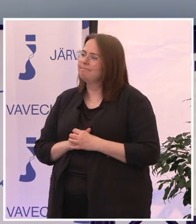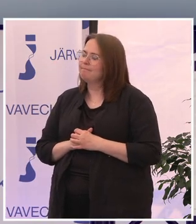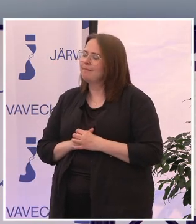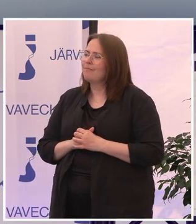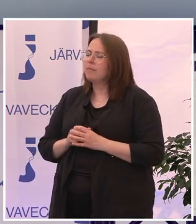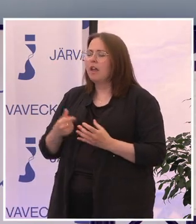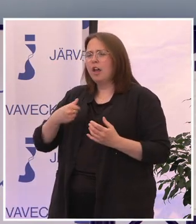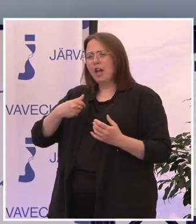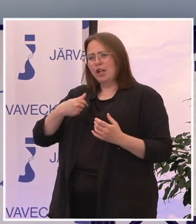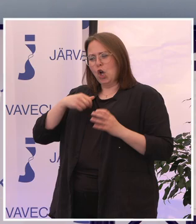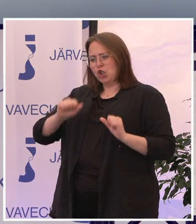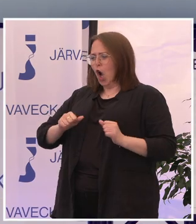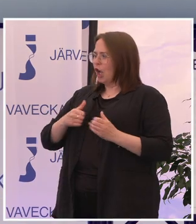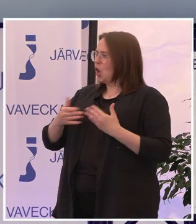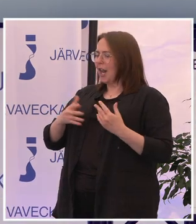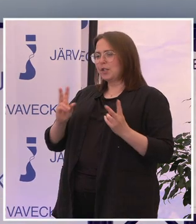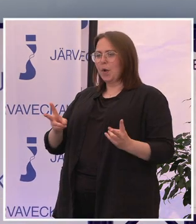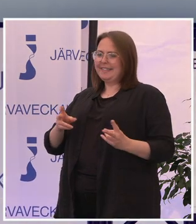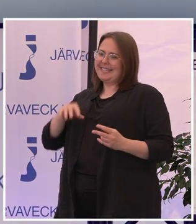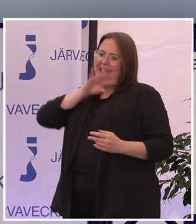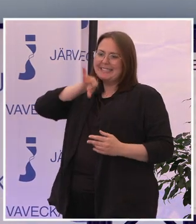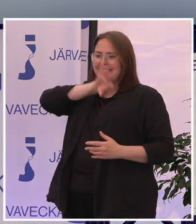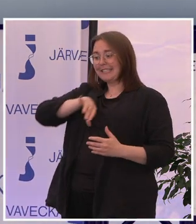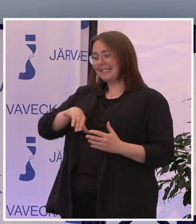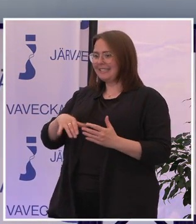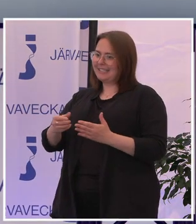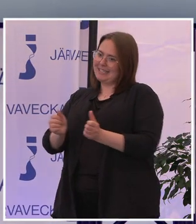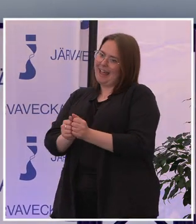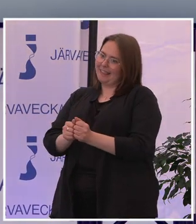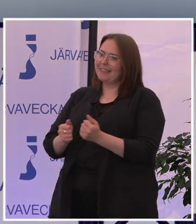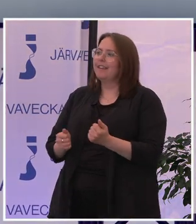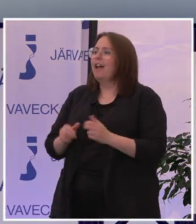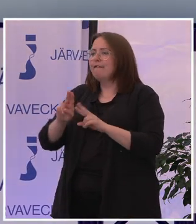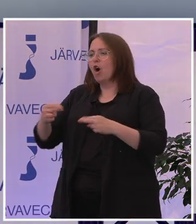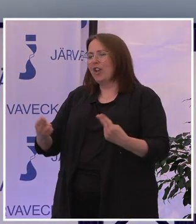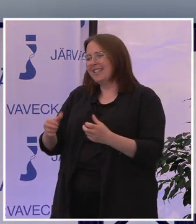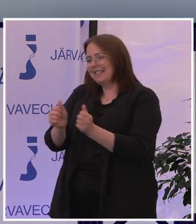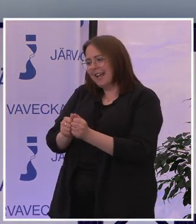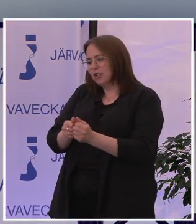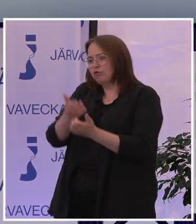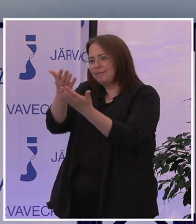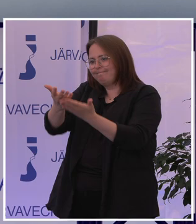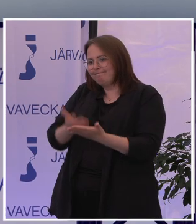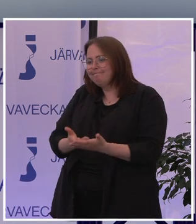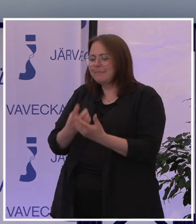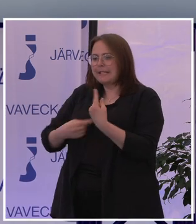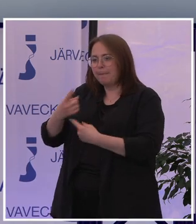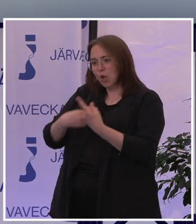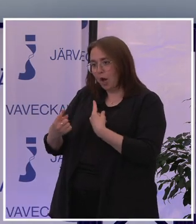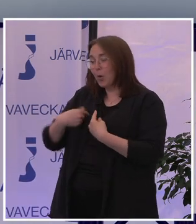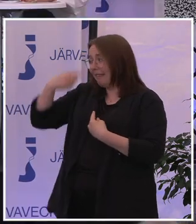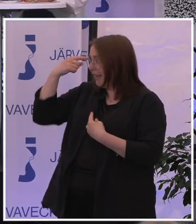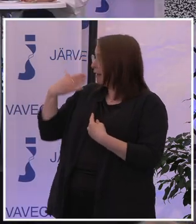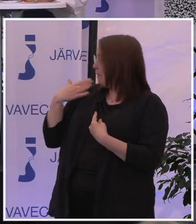Jag tänkte att jag ska göra sådana här klassiker. Man kan ju moderera eller lägga upp samtal på väldigt många olika sätt. Men ett vanligt sätt som jag tänker är väldigt fördelaktigt den här